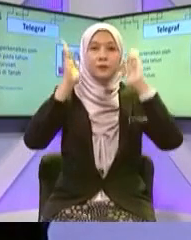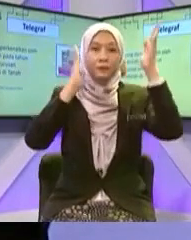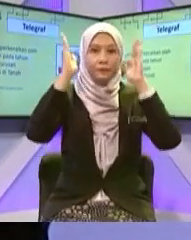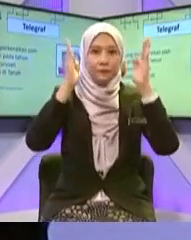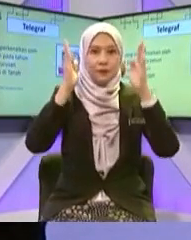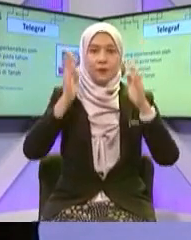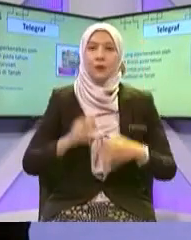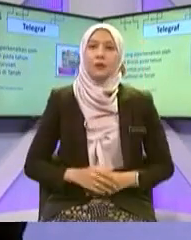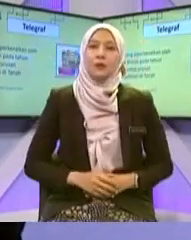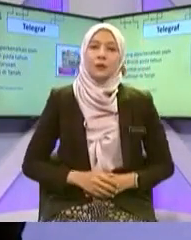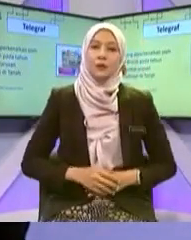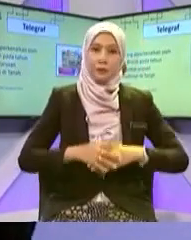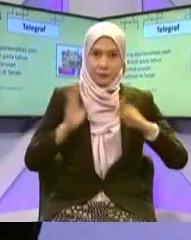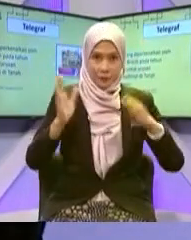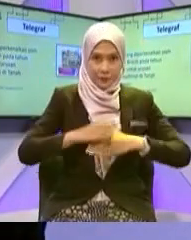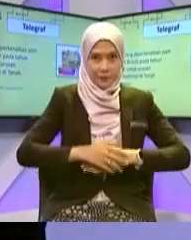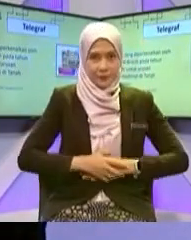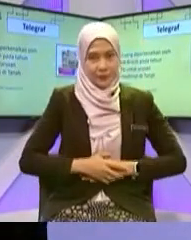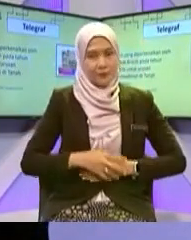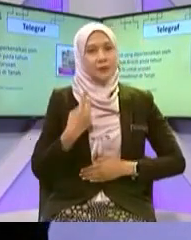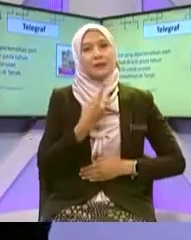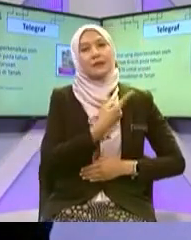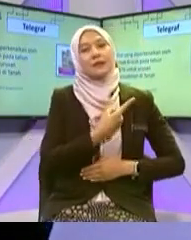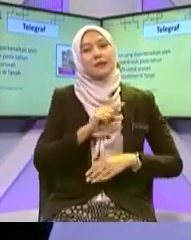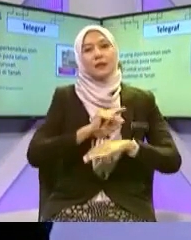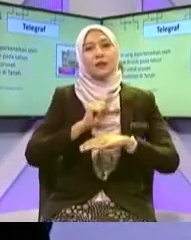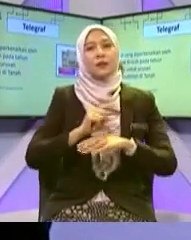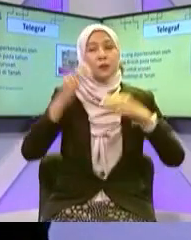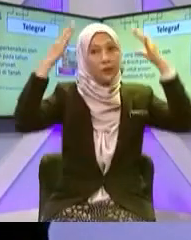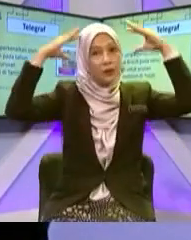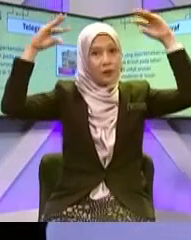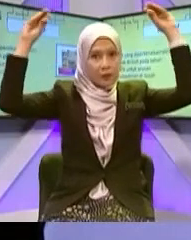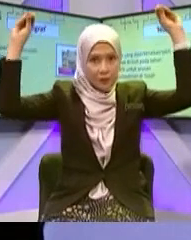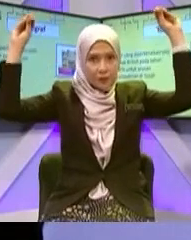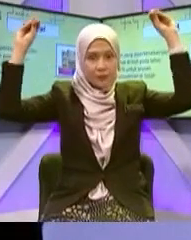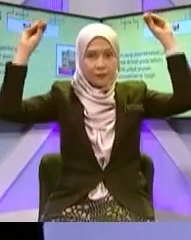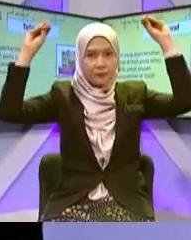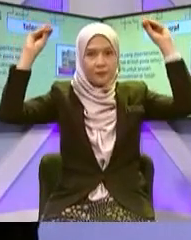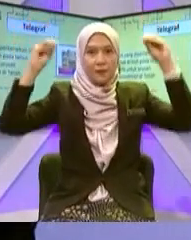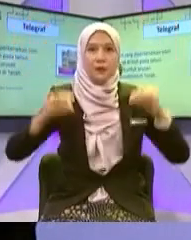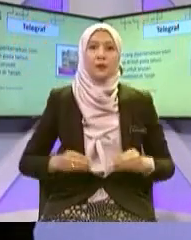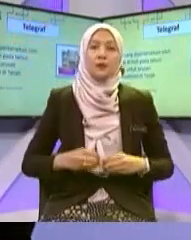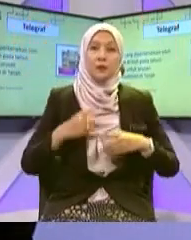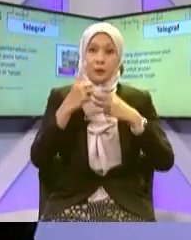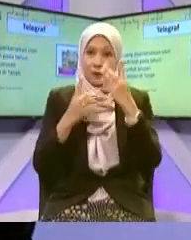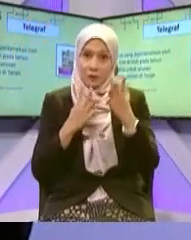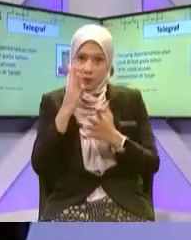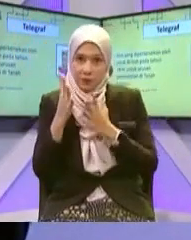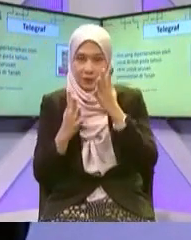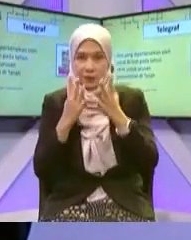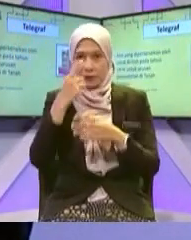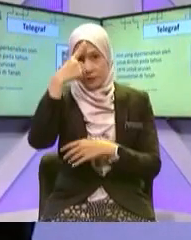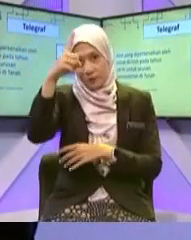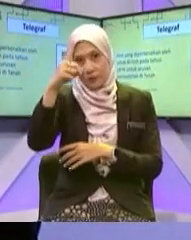menggunakan Alat-alat tertentu Contoh menggunakan Tanduk binatang Untuk berkomunikasi Ataupun Memberi isyarat Kepada masyarakat